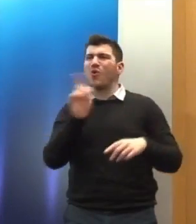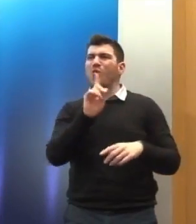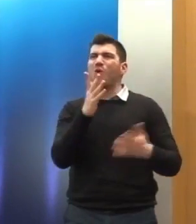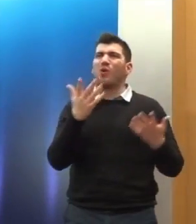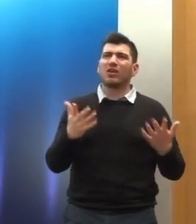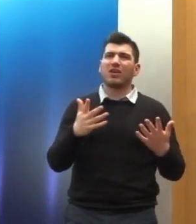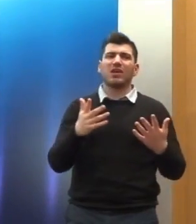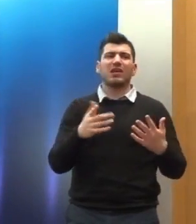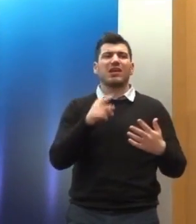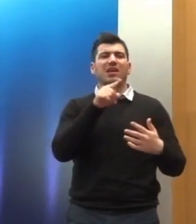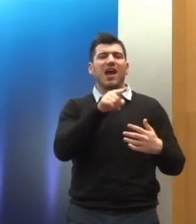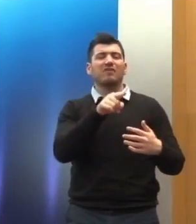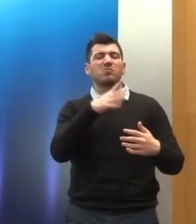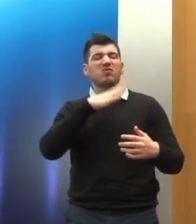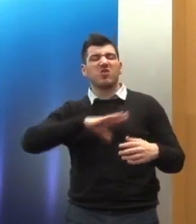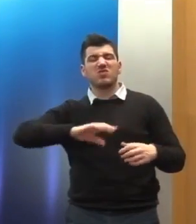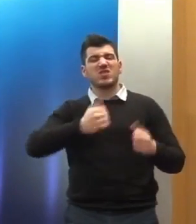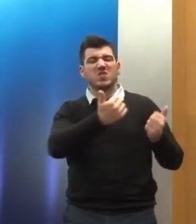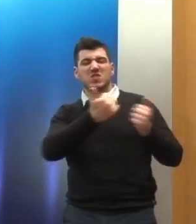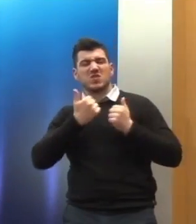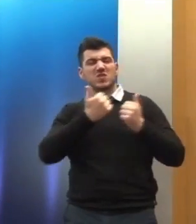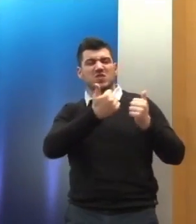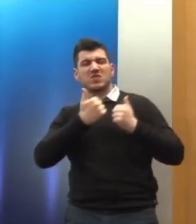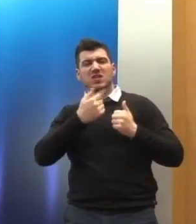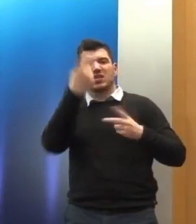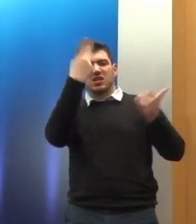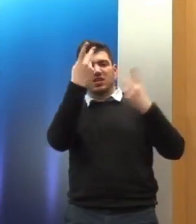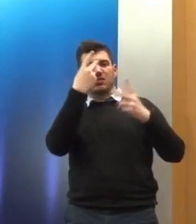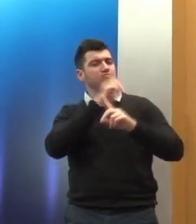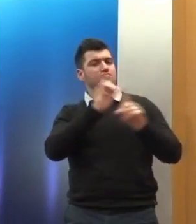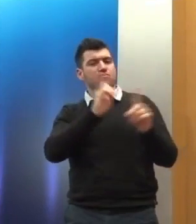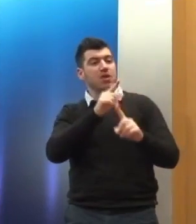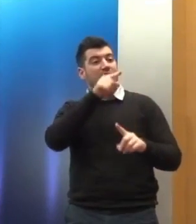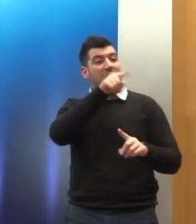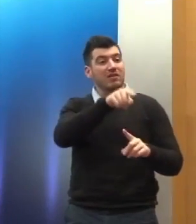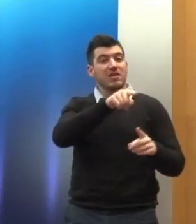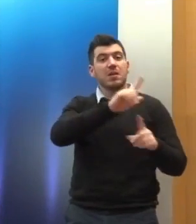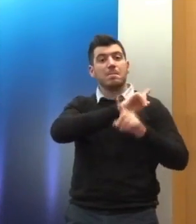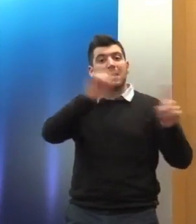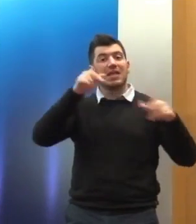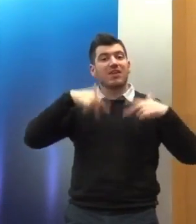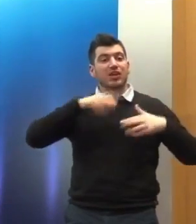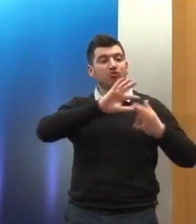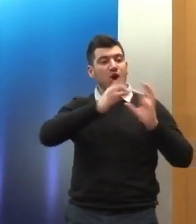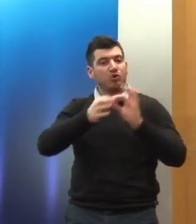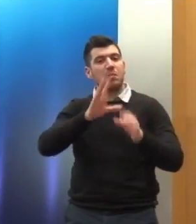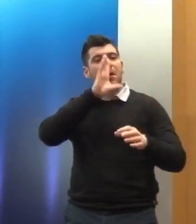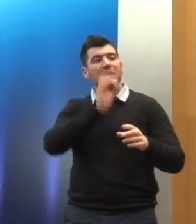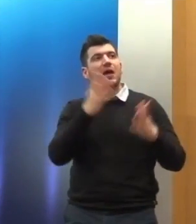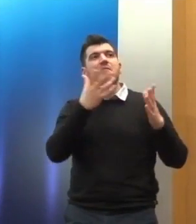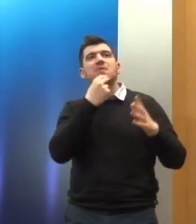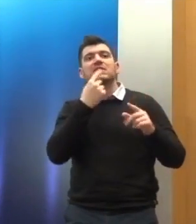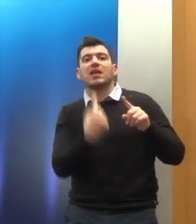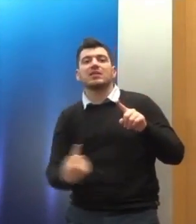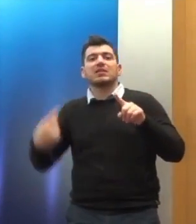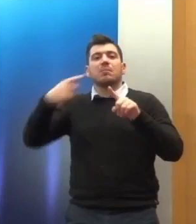κοιτάνε να μας κατσαδιάσουν ή να μας εκθέσουν, αλλά ως εκείνους που συμπληρώνουν αυτό το διεθνές πλαίσιο των μηχανισμών